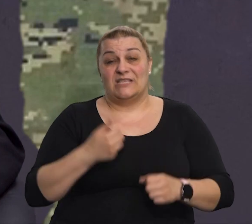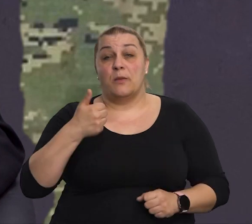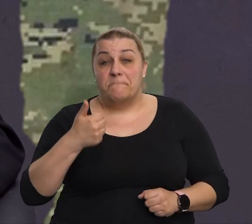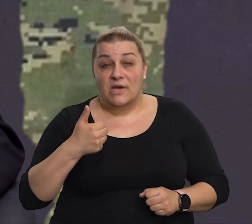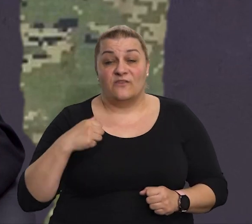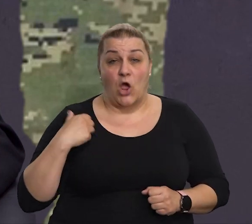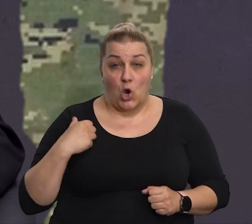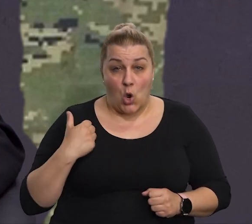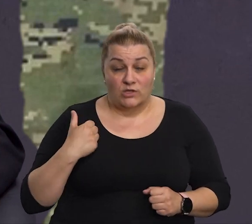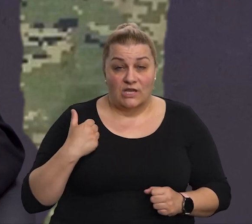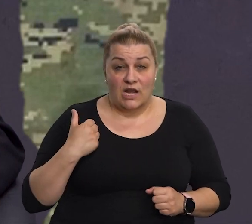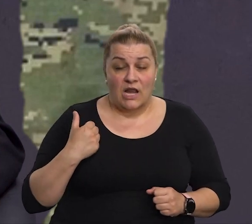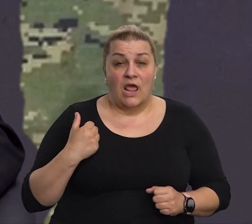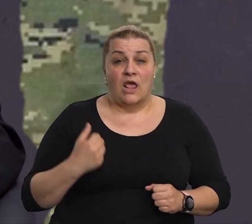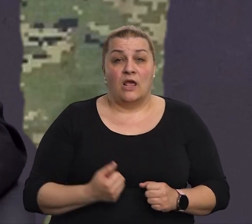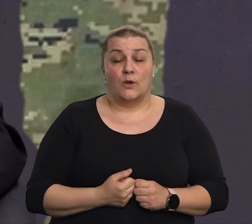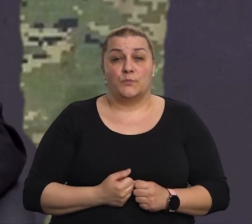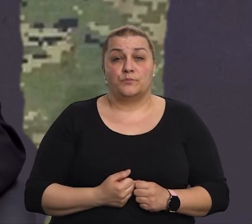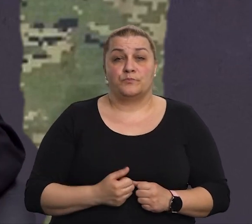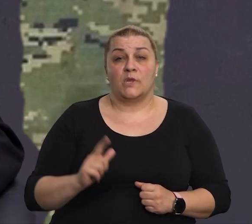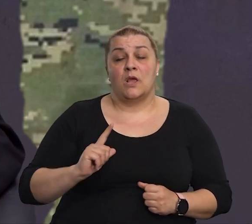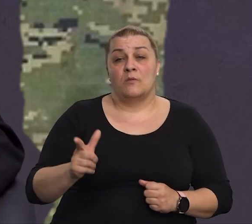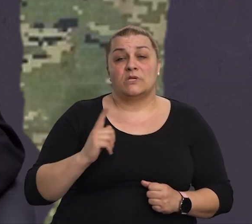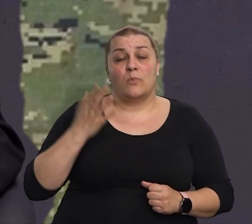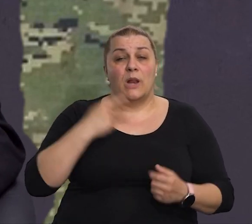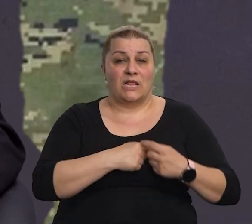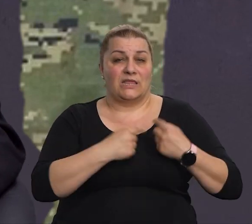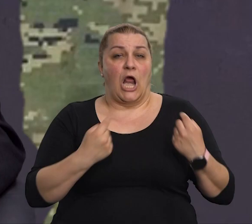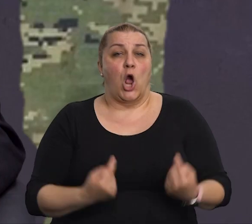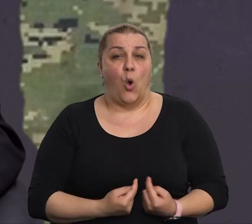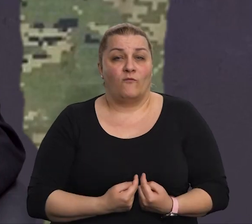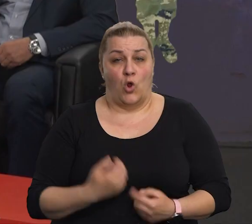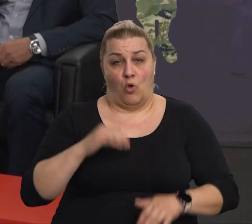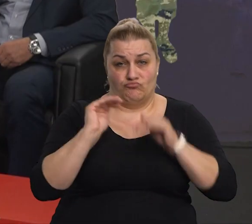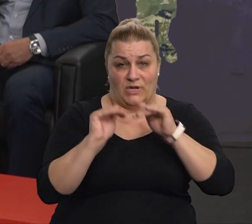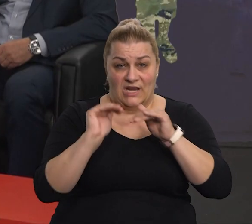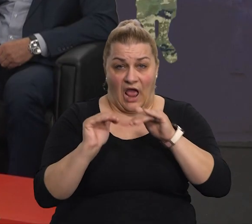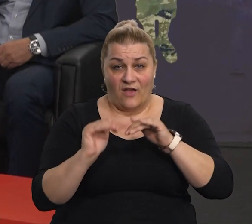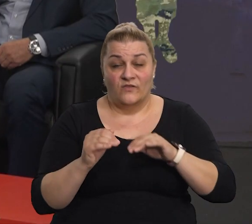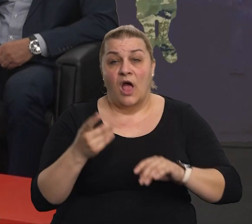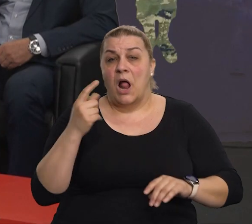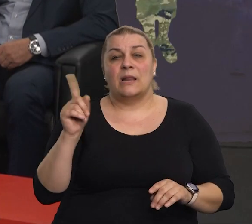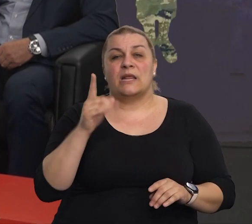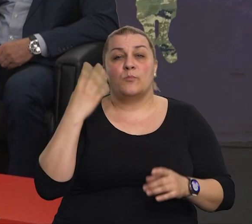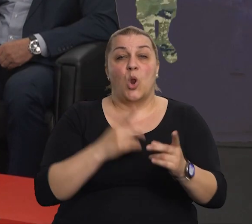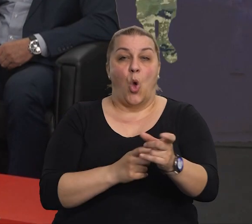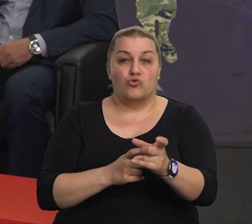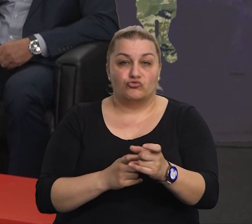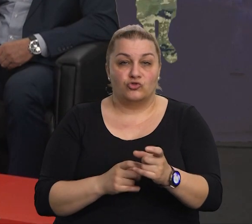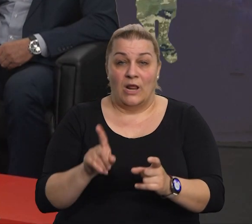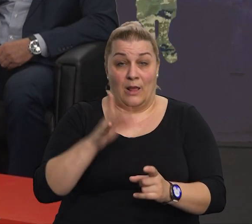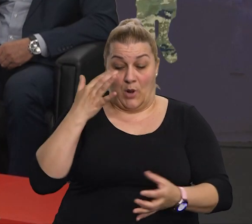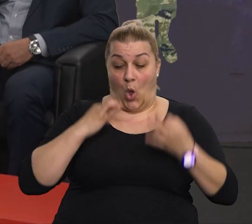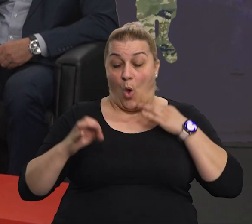nije bilo, bili smo dragovoljno, javili se, međutim, nije bilo tu tada ni naružanja, ni opreme,